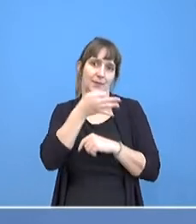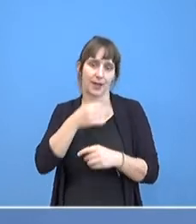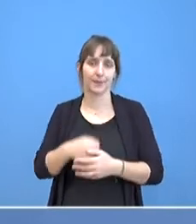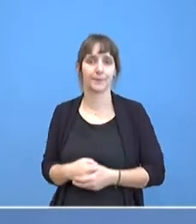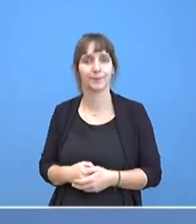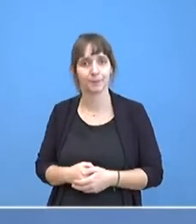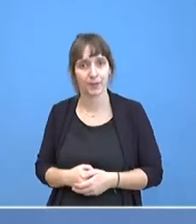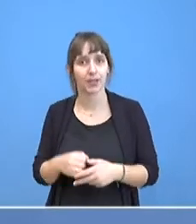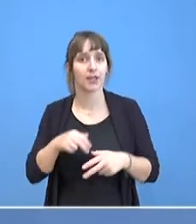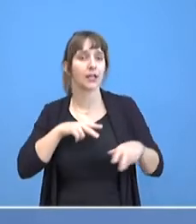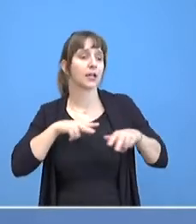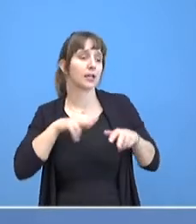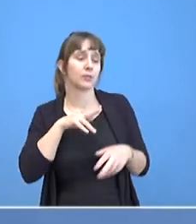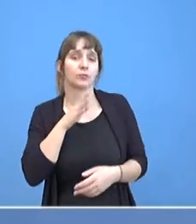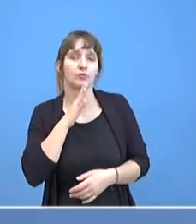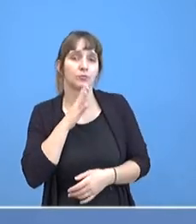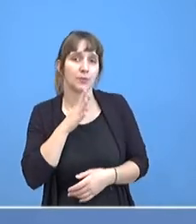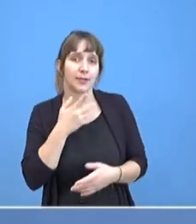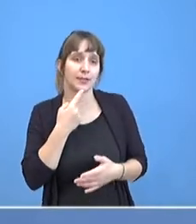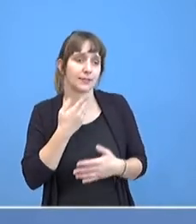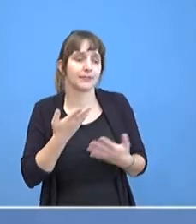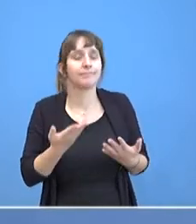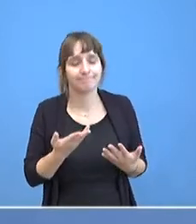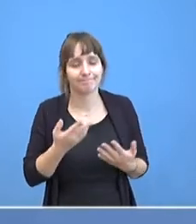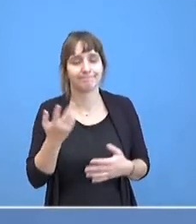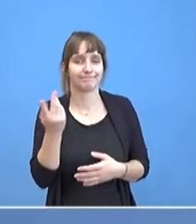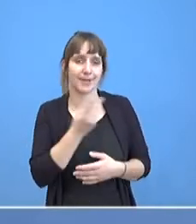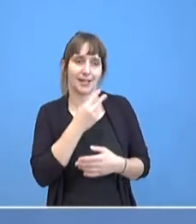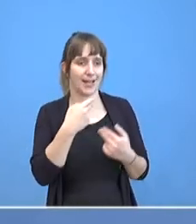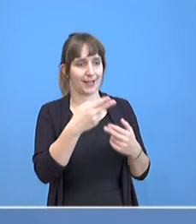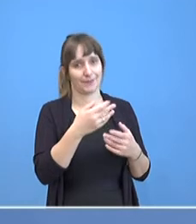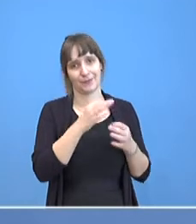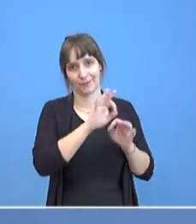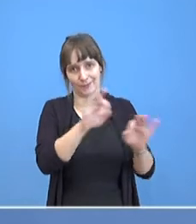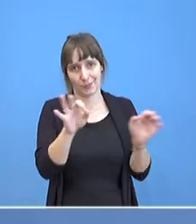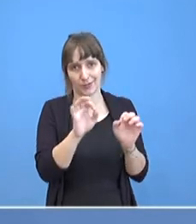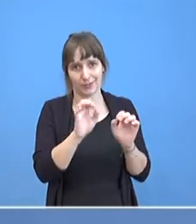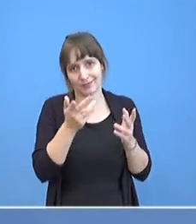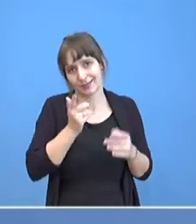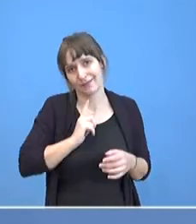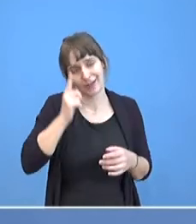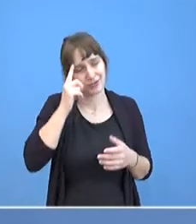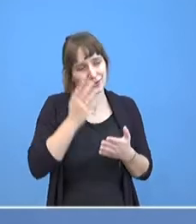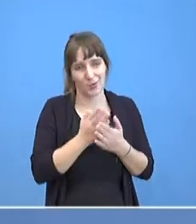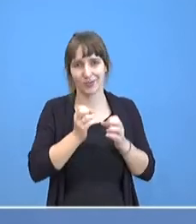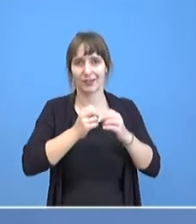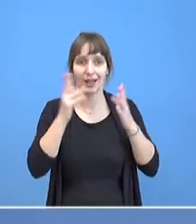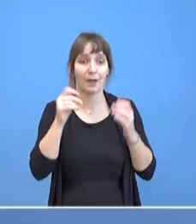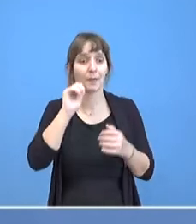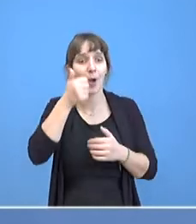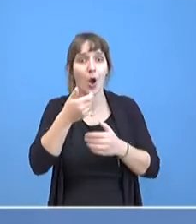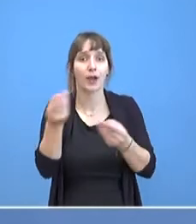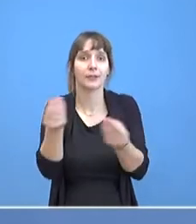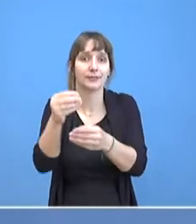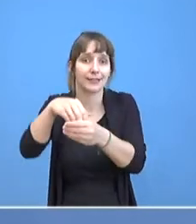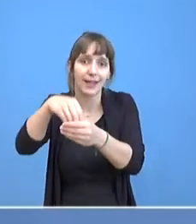Ja, dann gilt beiden die Antwort, die sie auch erwarten, dass ich natürlich hier nicht Gesprächen vorgreife.